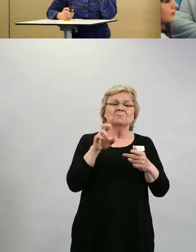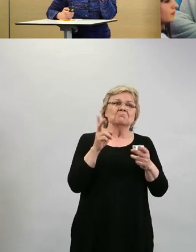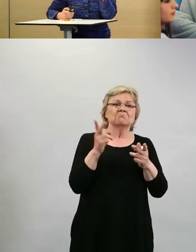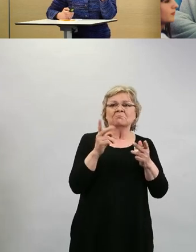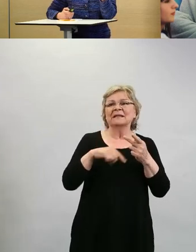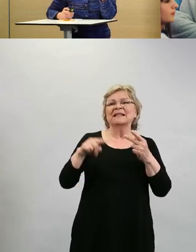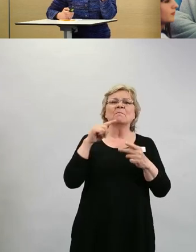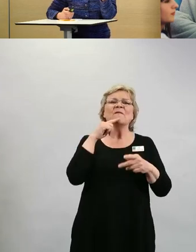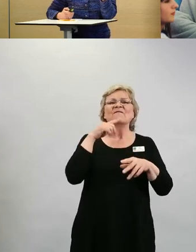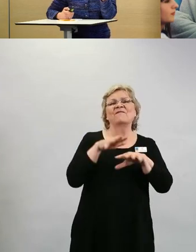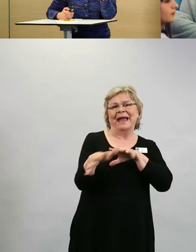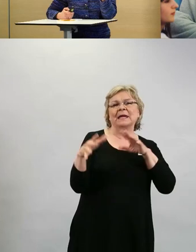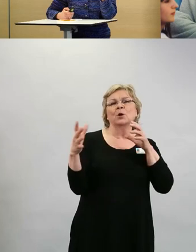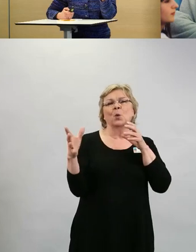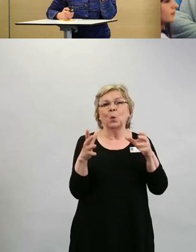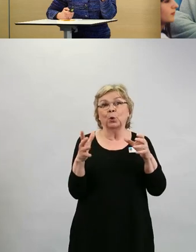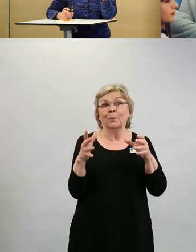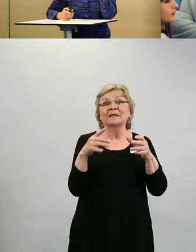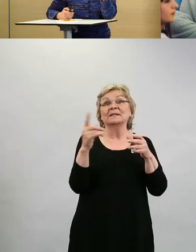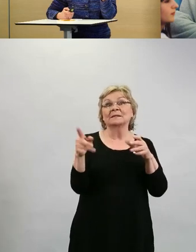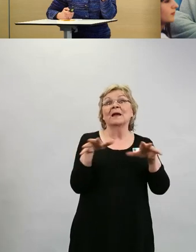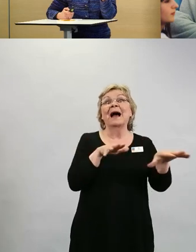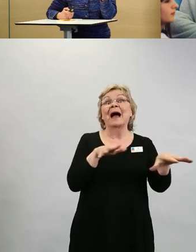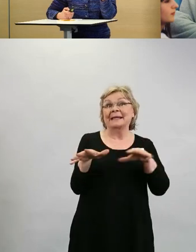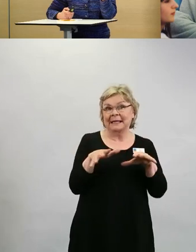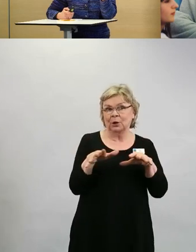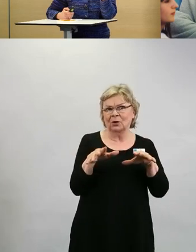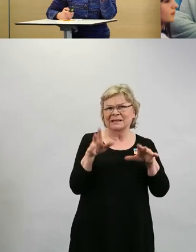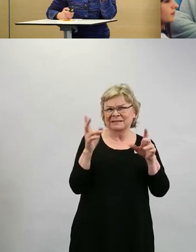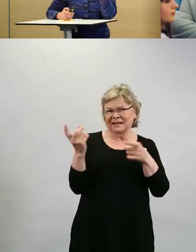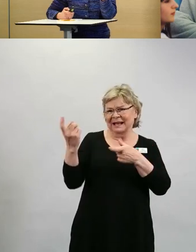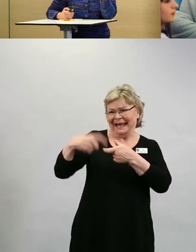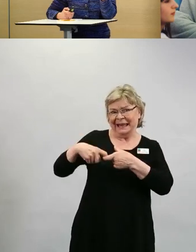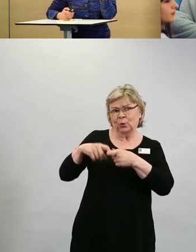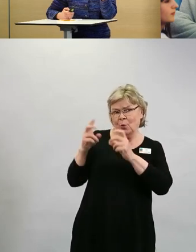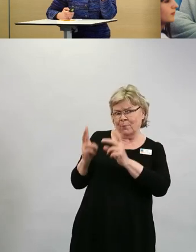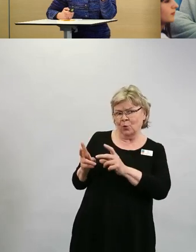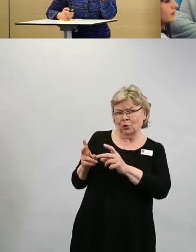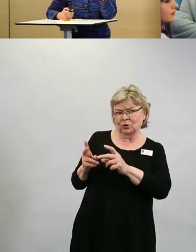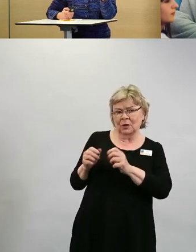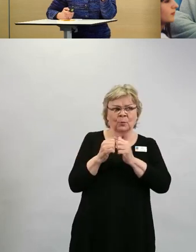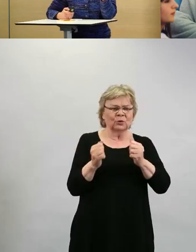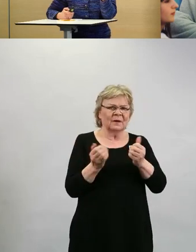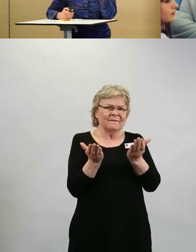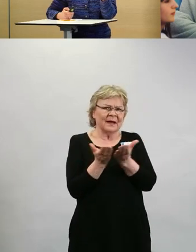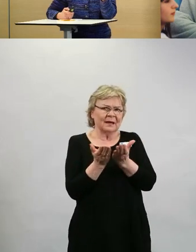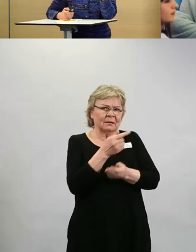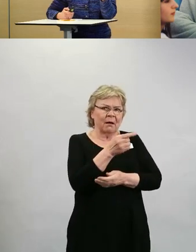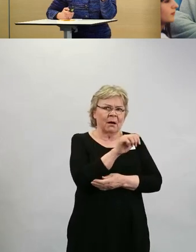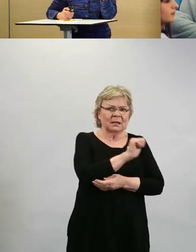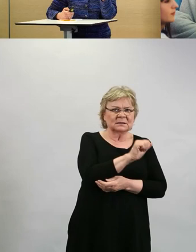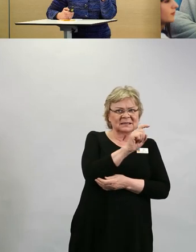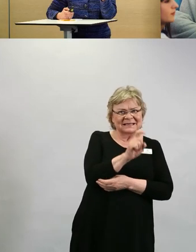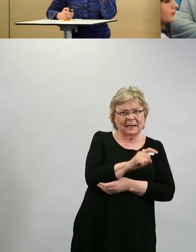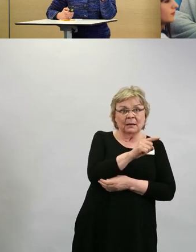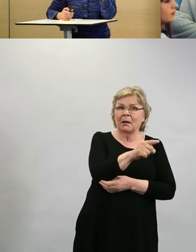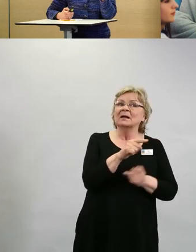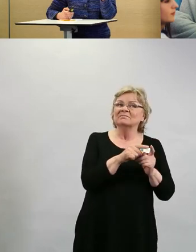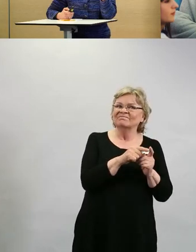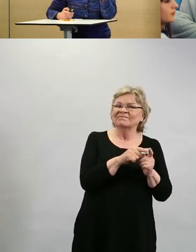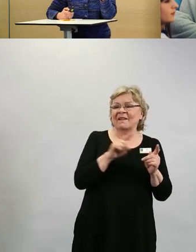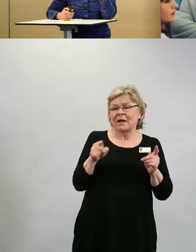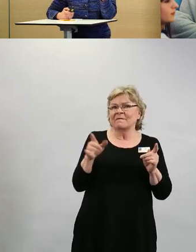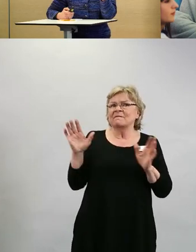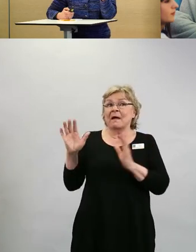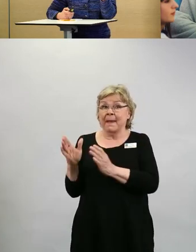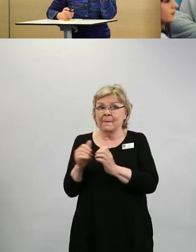verenhyytymishäiriö. Ei niin useassa tapauksessa kuin AstraZenecalla, mutta hyvin samansuuntainen. Tästä meillä